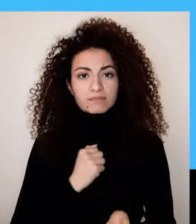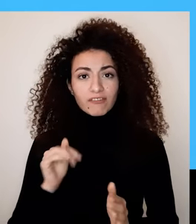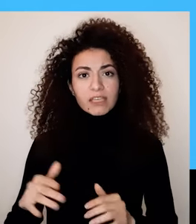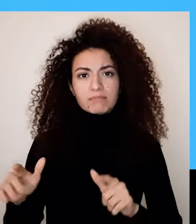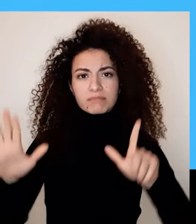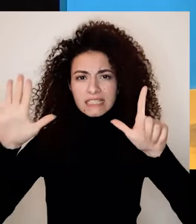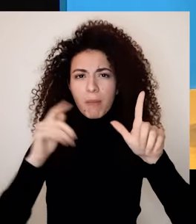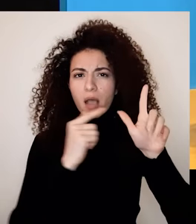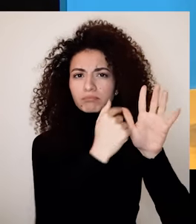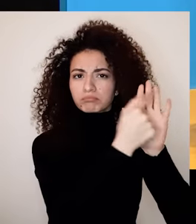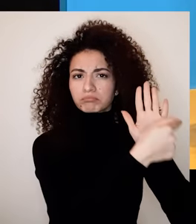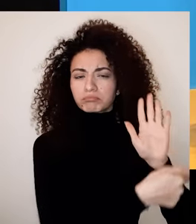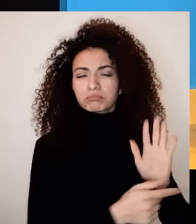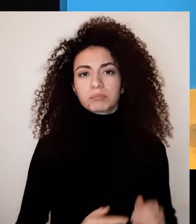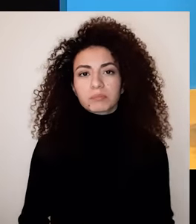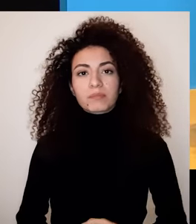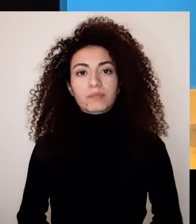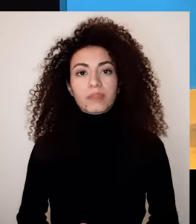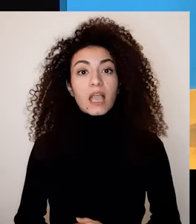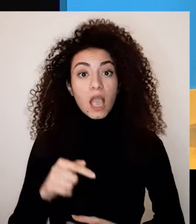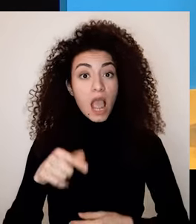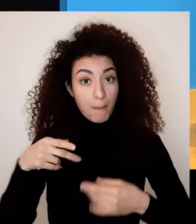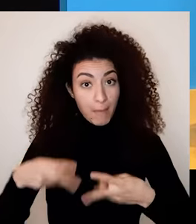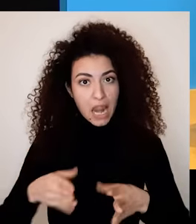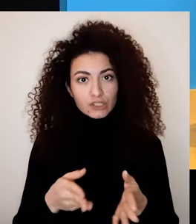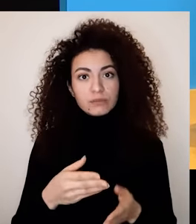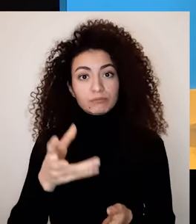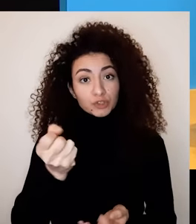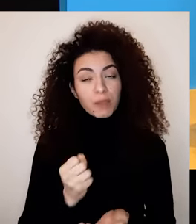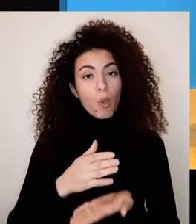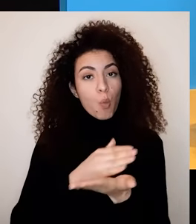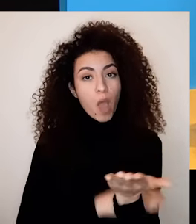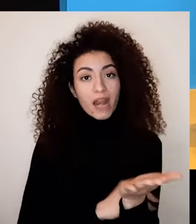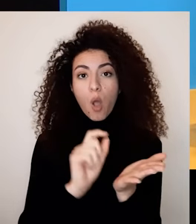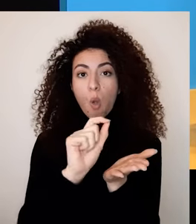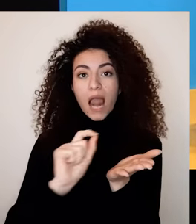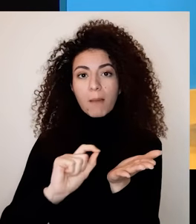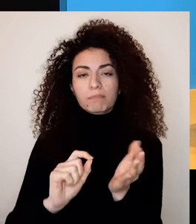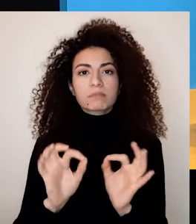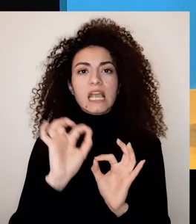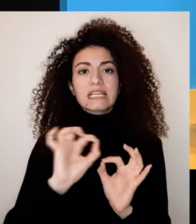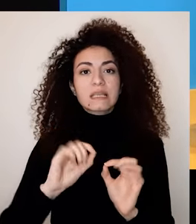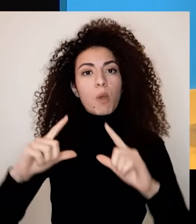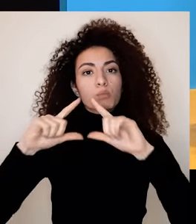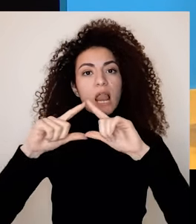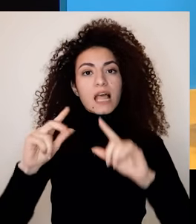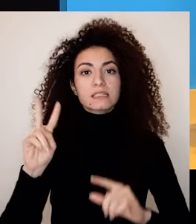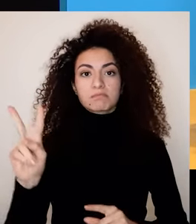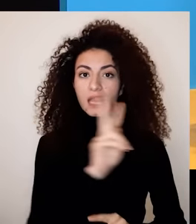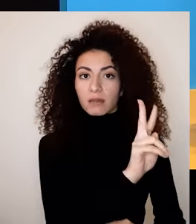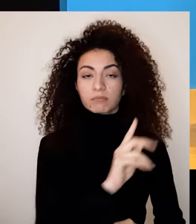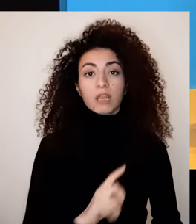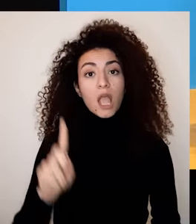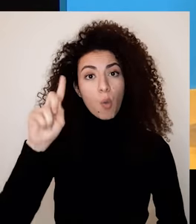القوة السبعة لدخول هالمغامرة لمطلوب ألم وورقة وإن ترسمي مسلثين بالشكل التالي